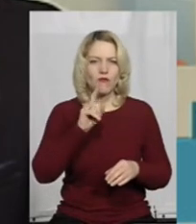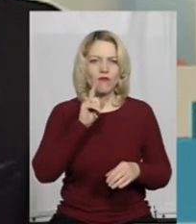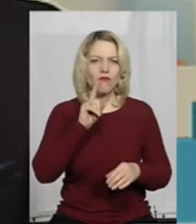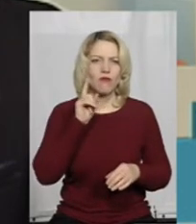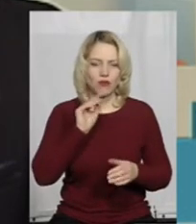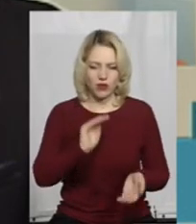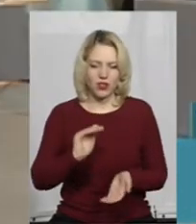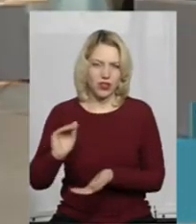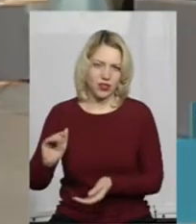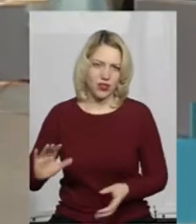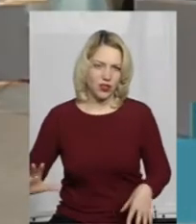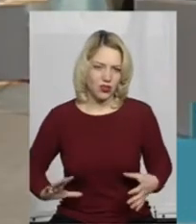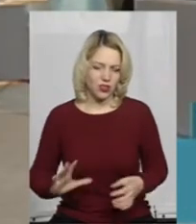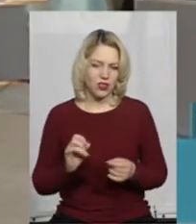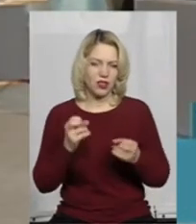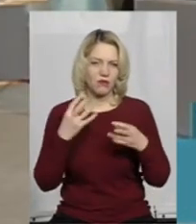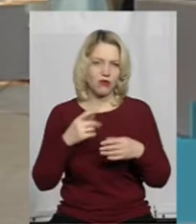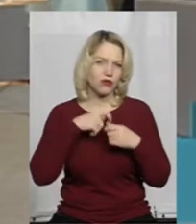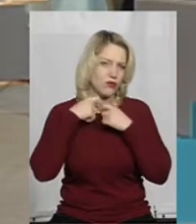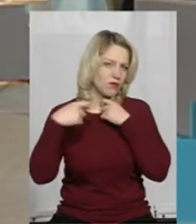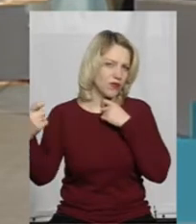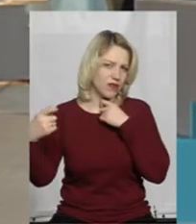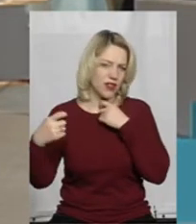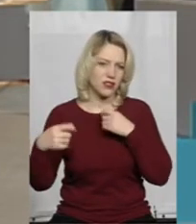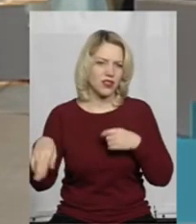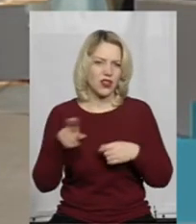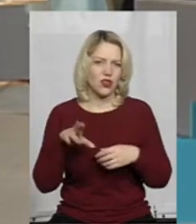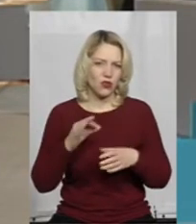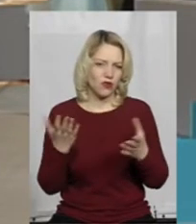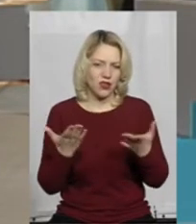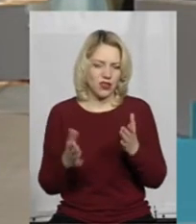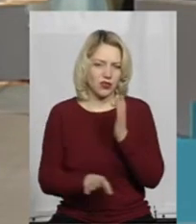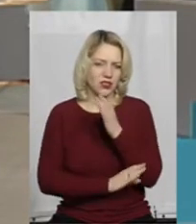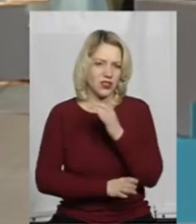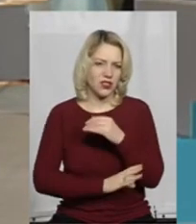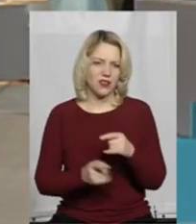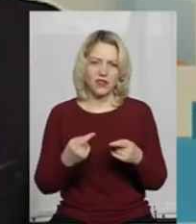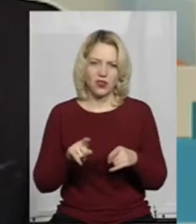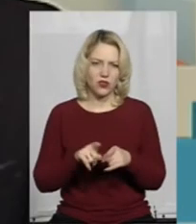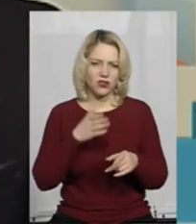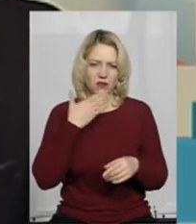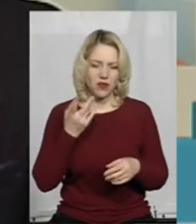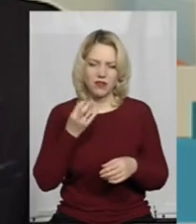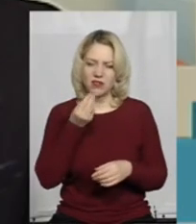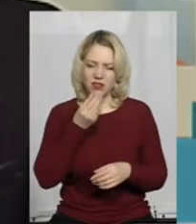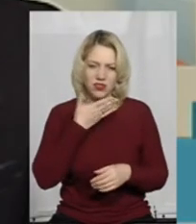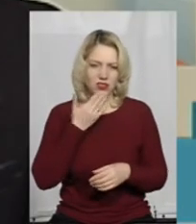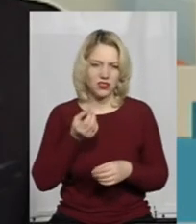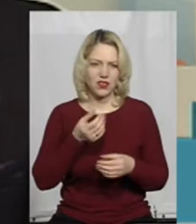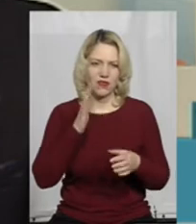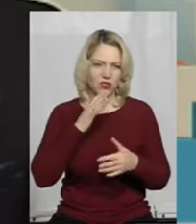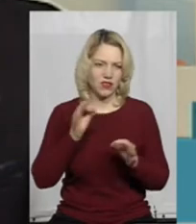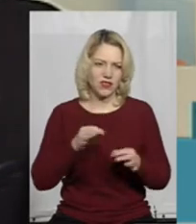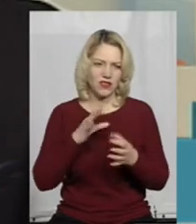морозі, на холоді, прив'язані мутузками до корчів якихось. Також немає ні їжі, ні води, взагалі